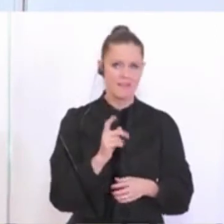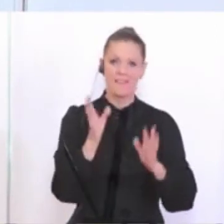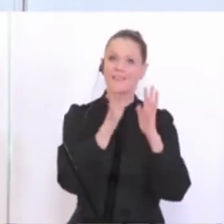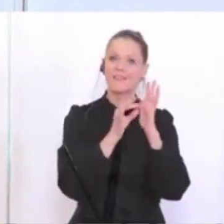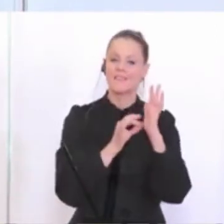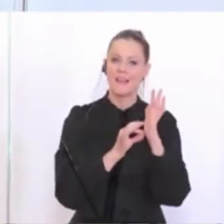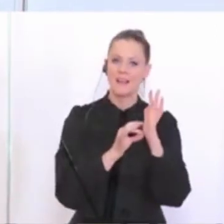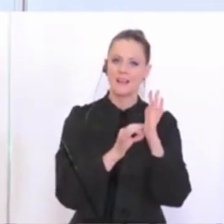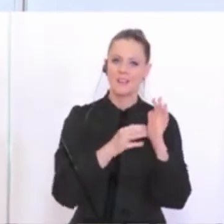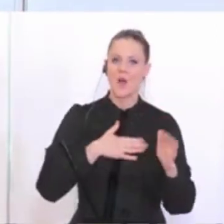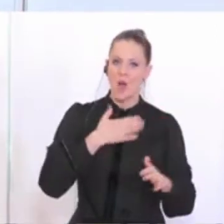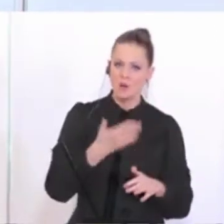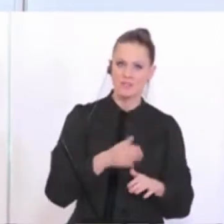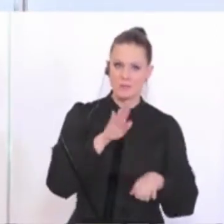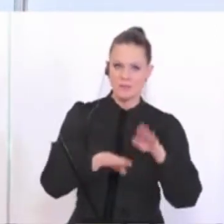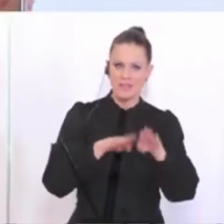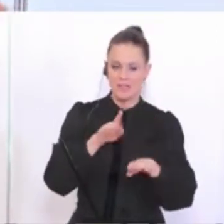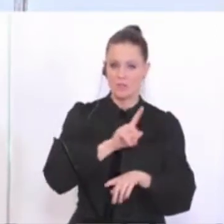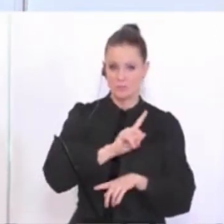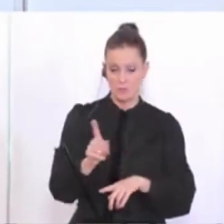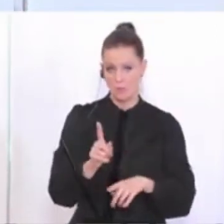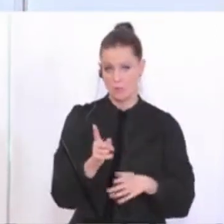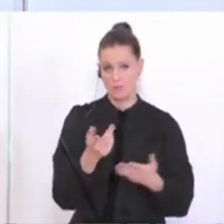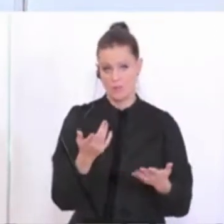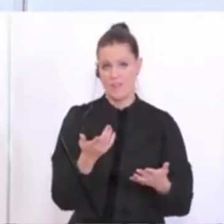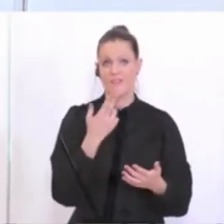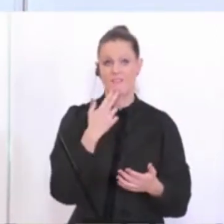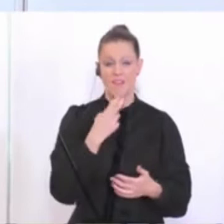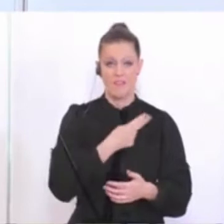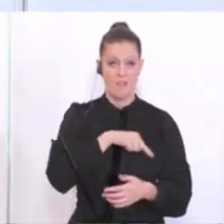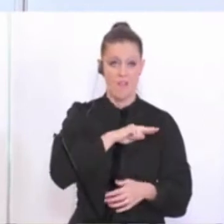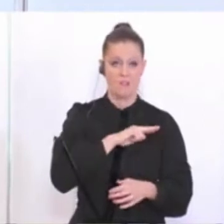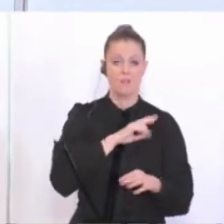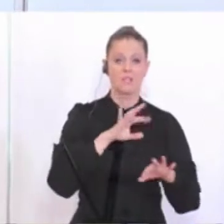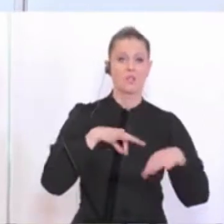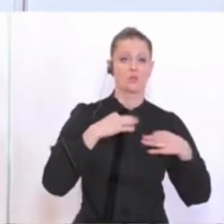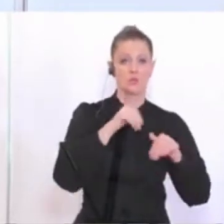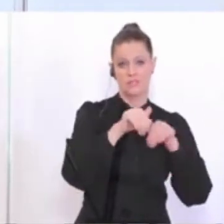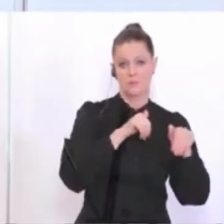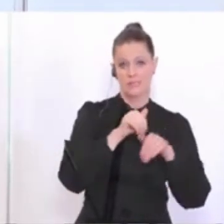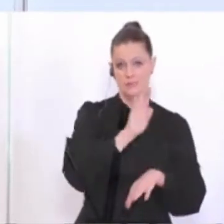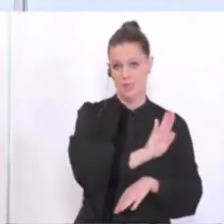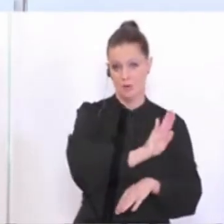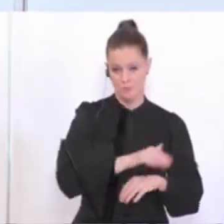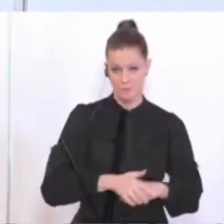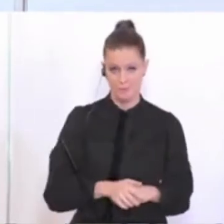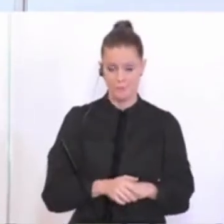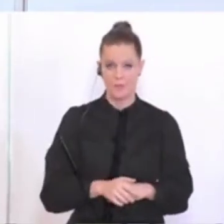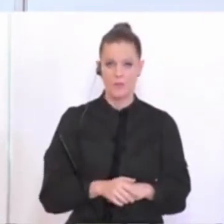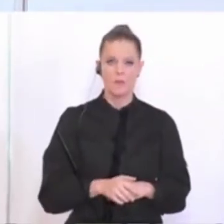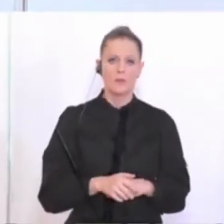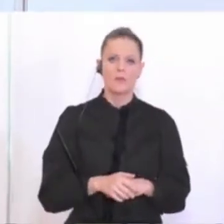Kriterien der Beausnahmung der Betretungsverbote betrifft, ist natürlich das Gesundheitsministerium aufgerufen und aufgrund der